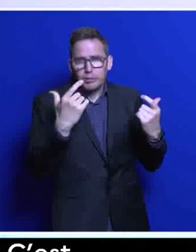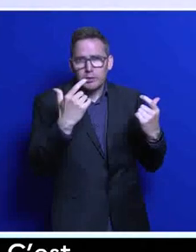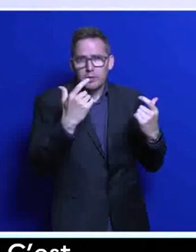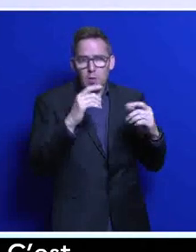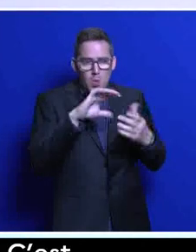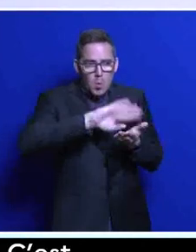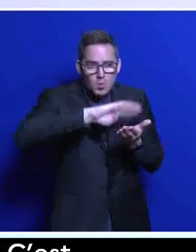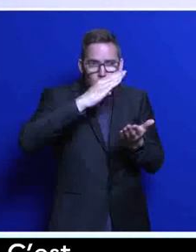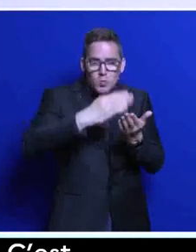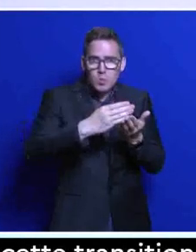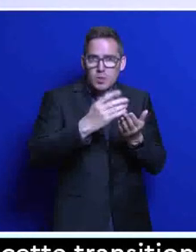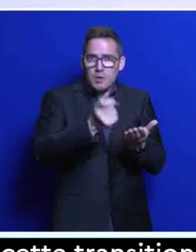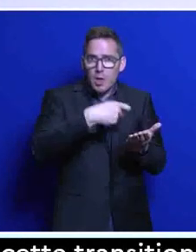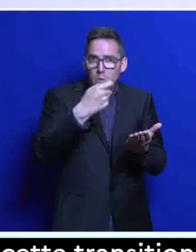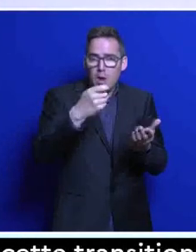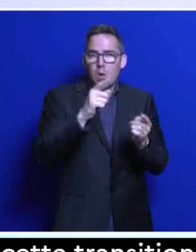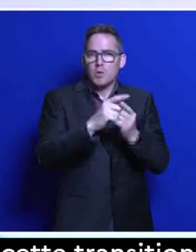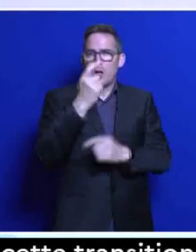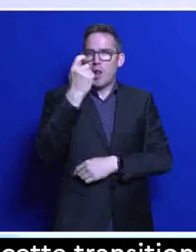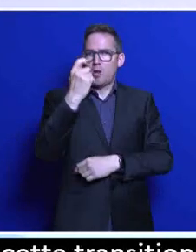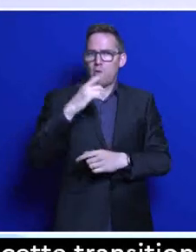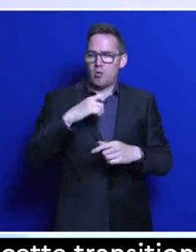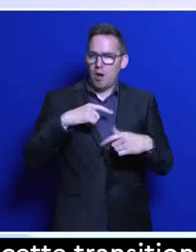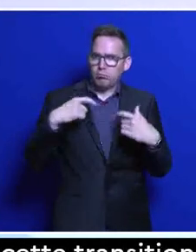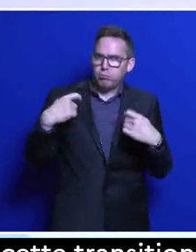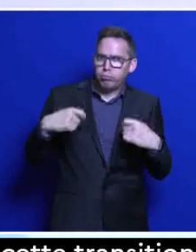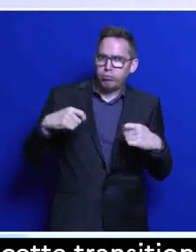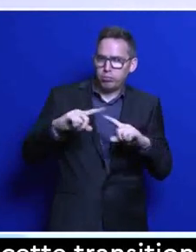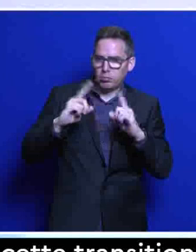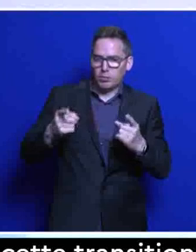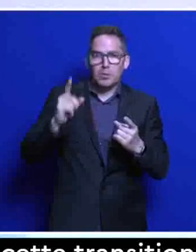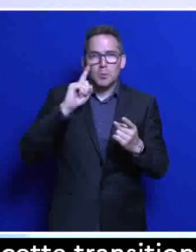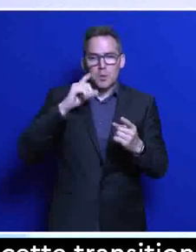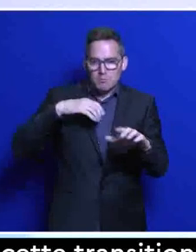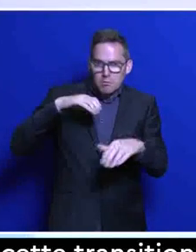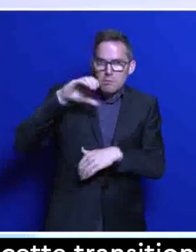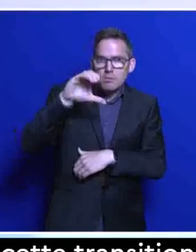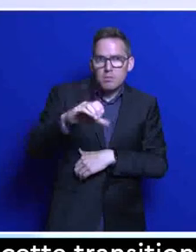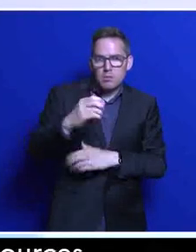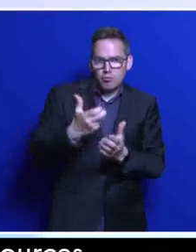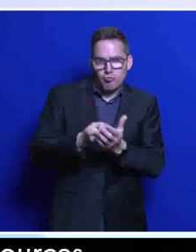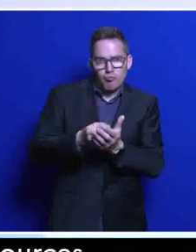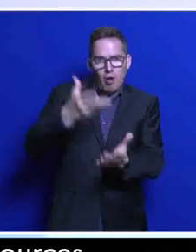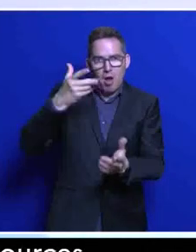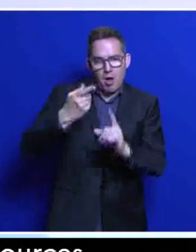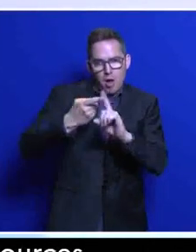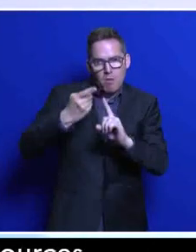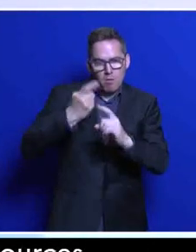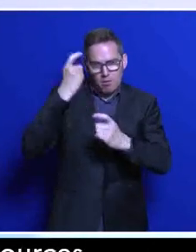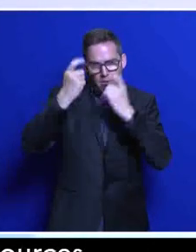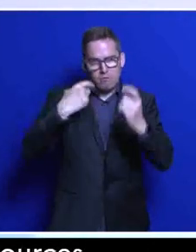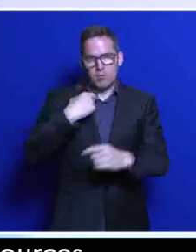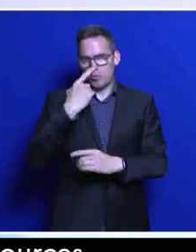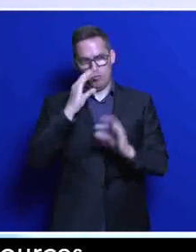ressources financières pour financer cette transition énergétique qui va coûter très cher, que cela a beaucoup de sens, que la COP